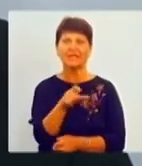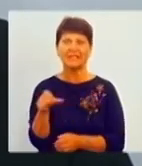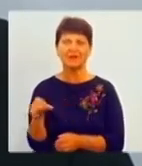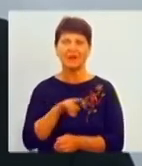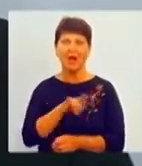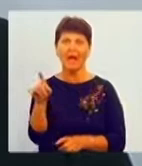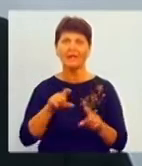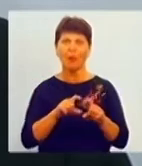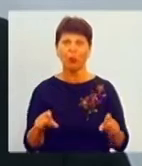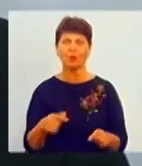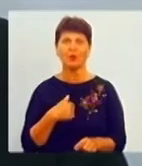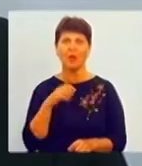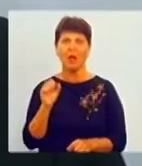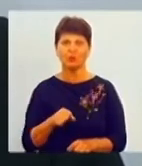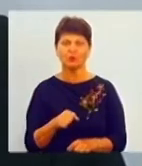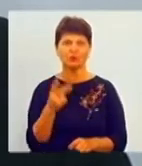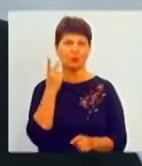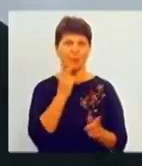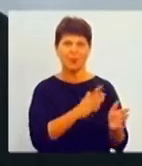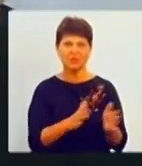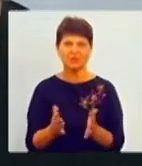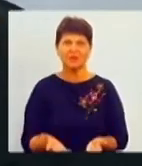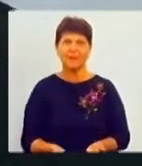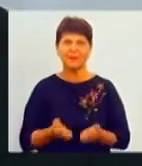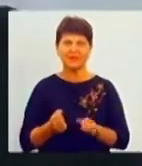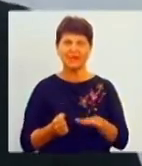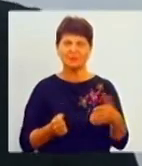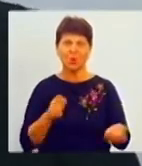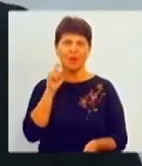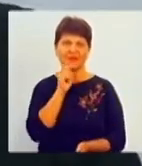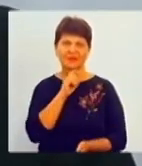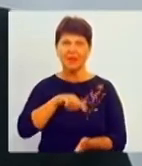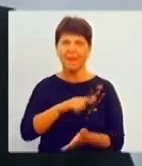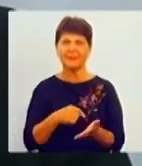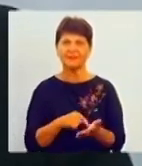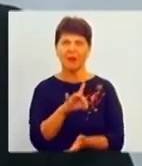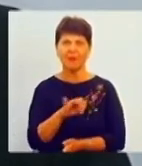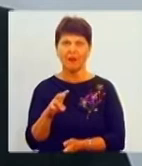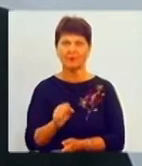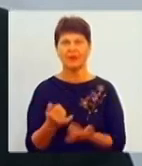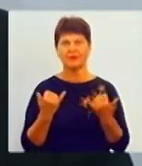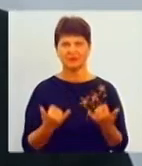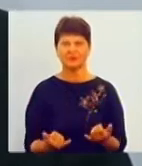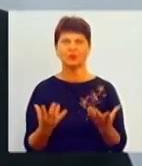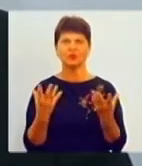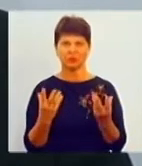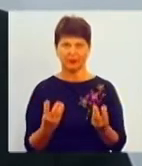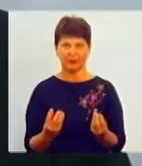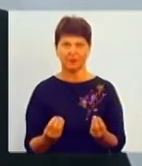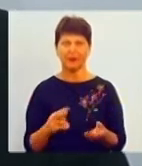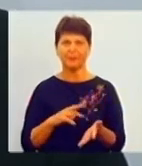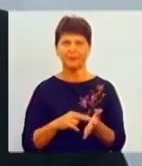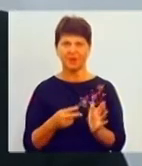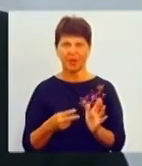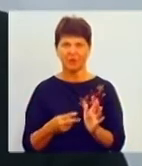сказати за постійну підтримку з боку Вінницької міської ради. І на сьогоднішній плануються